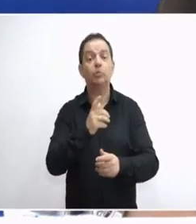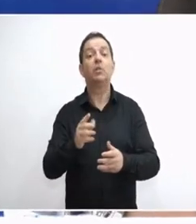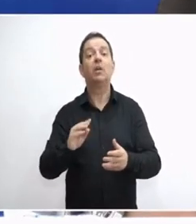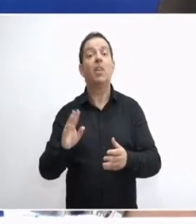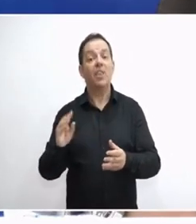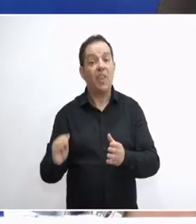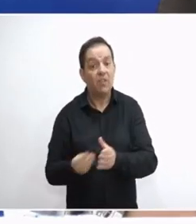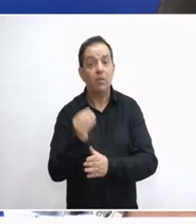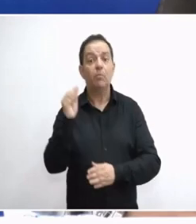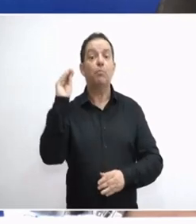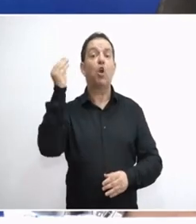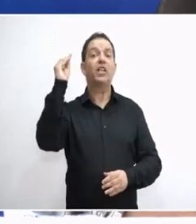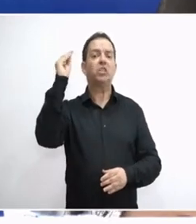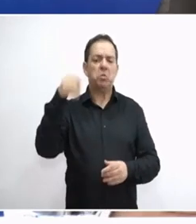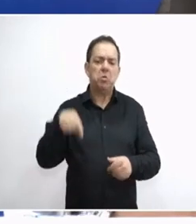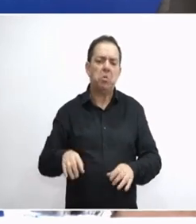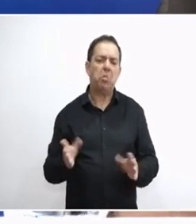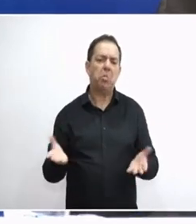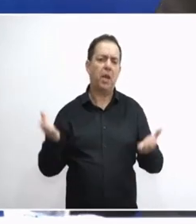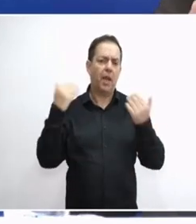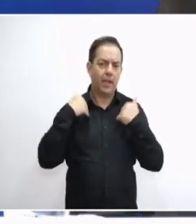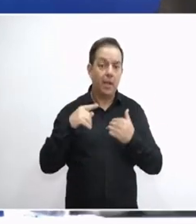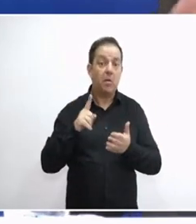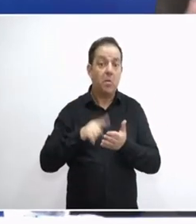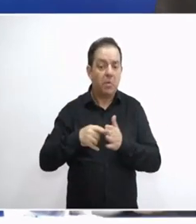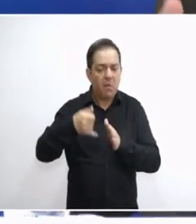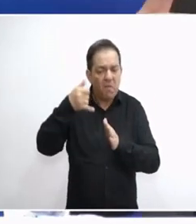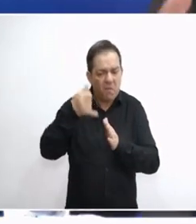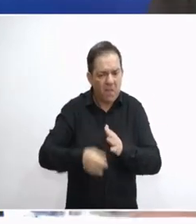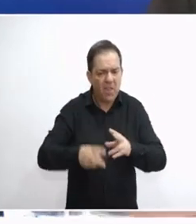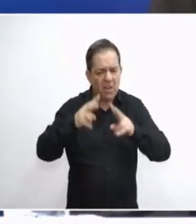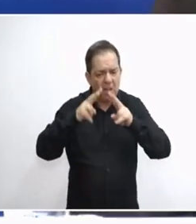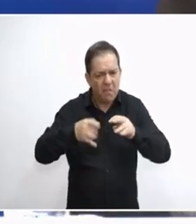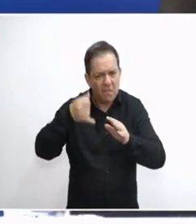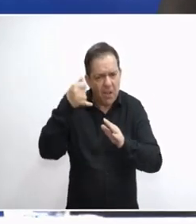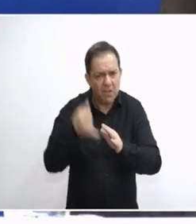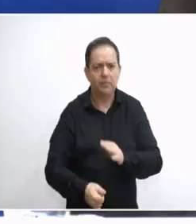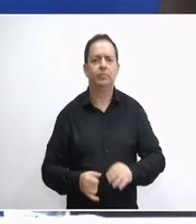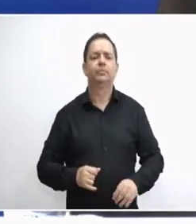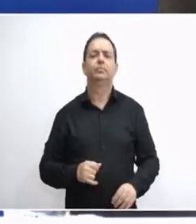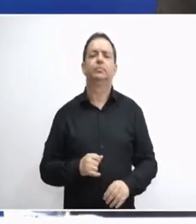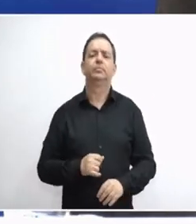πολιτισμικότητα. Κάτι που σήμερα δεν συμβαίνει. Άρα πρέπει να πάμε σε βαθιά τομή και βάση.